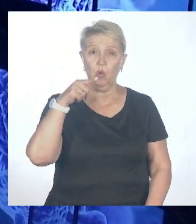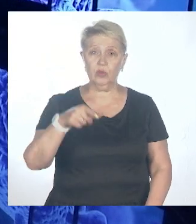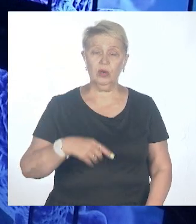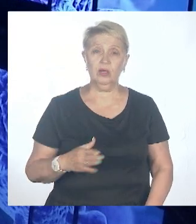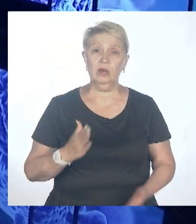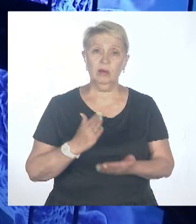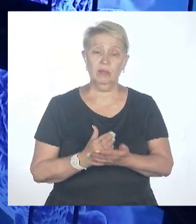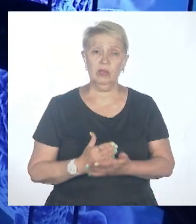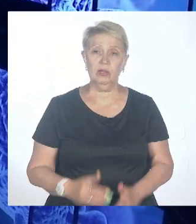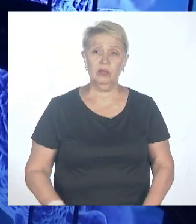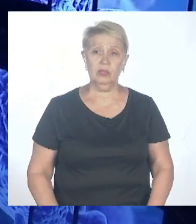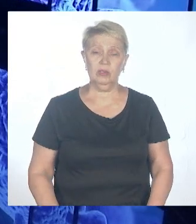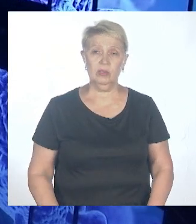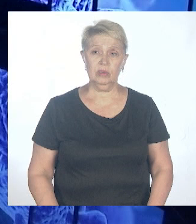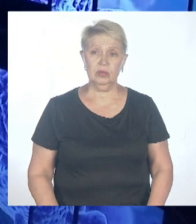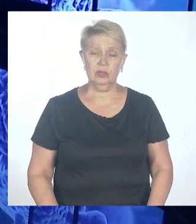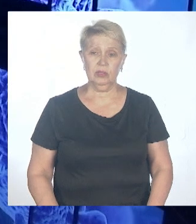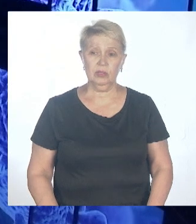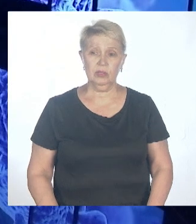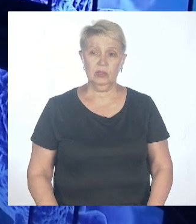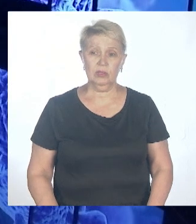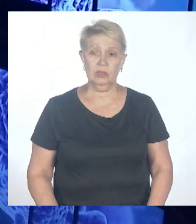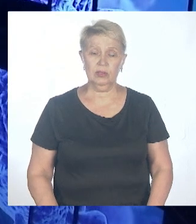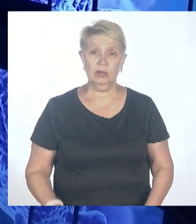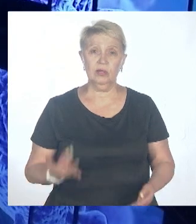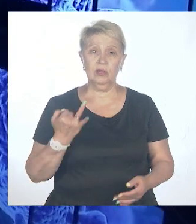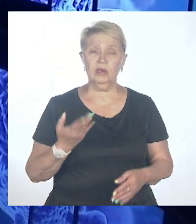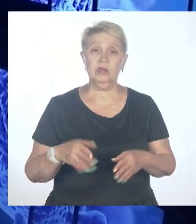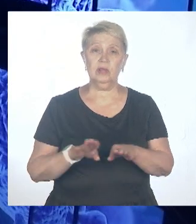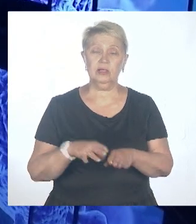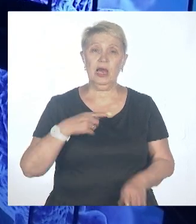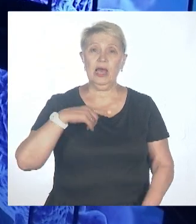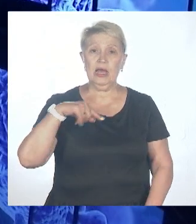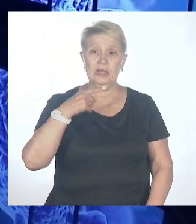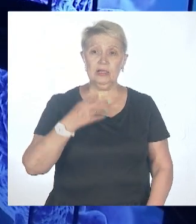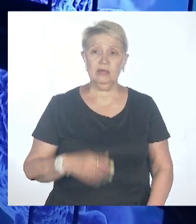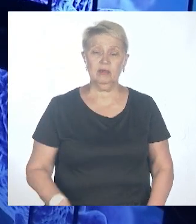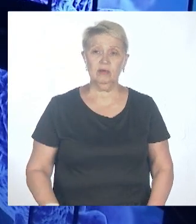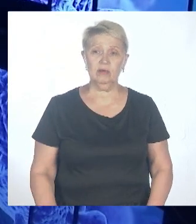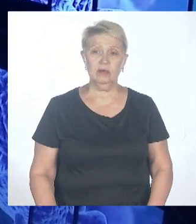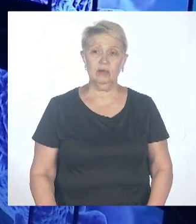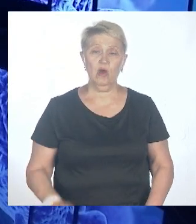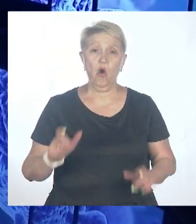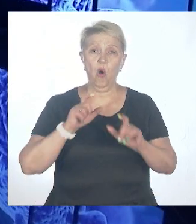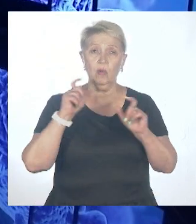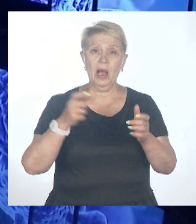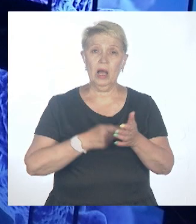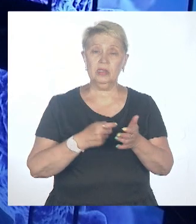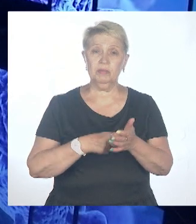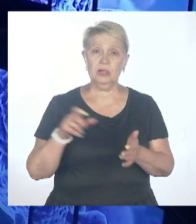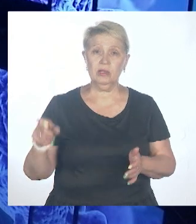ближневосточный респираторный синдром, тоже коронавирус. И тогда сказали, опять же, уже громко эксперты начали говорить,